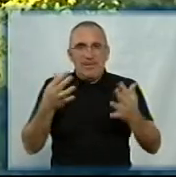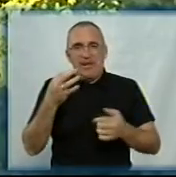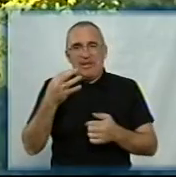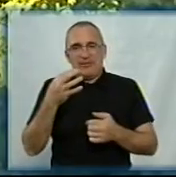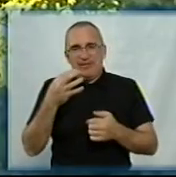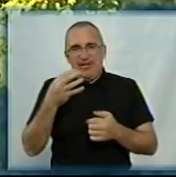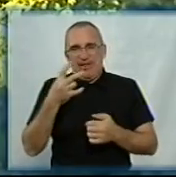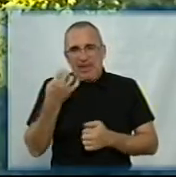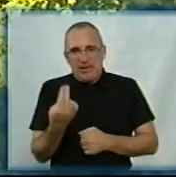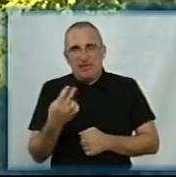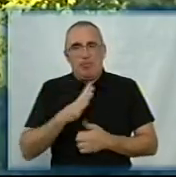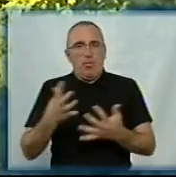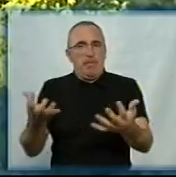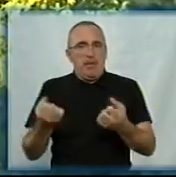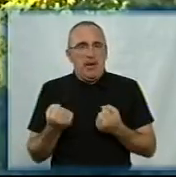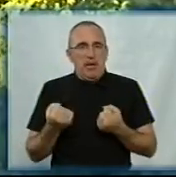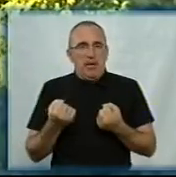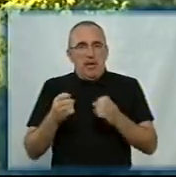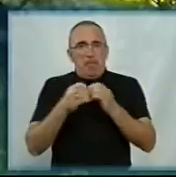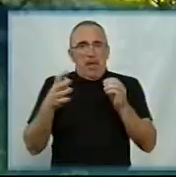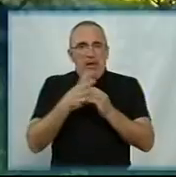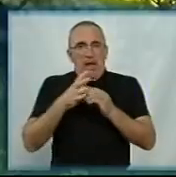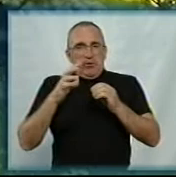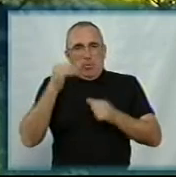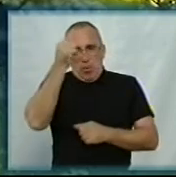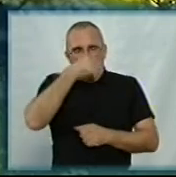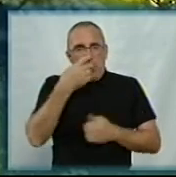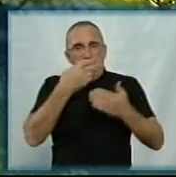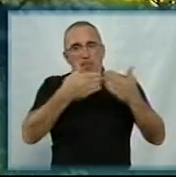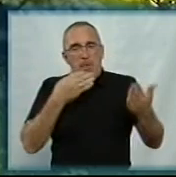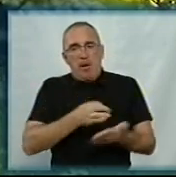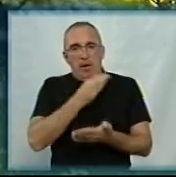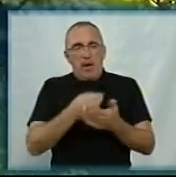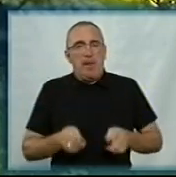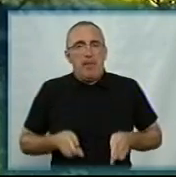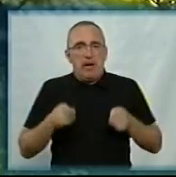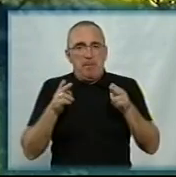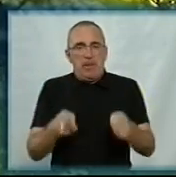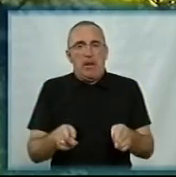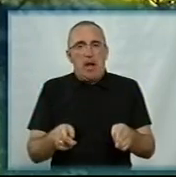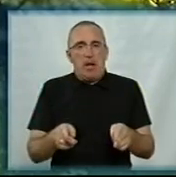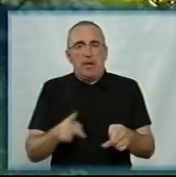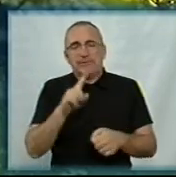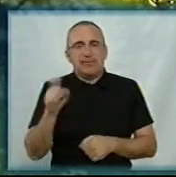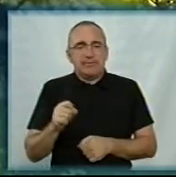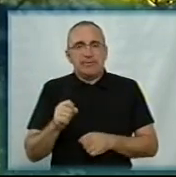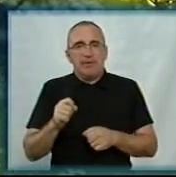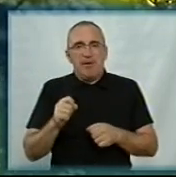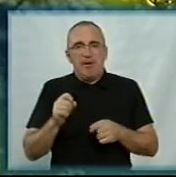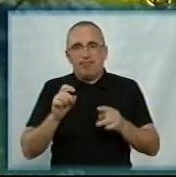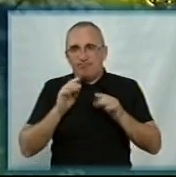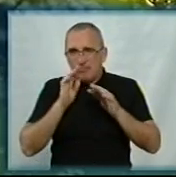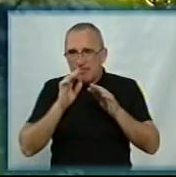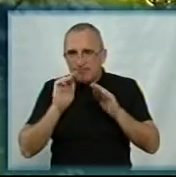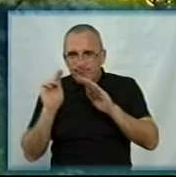Він був прийнятий в 2015 році. Передбачена відповідальність кримінальна за розповсюдження